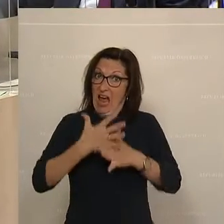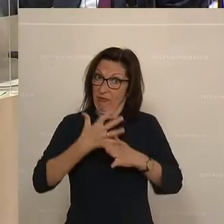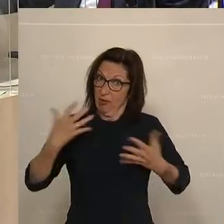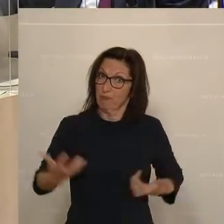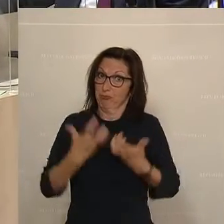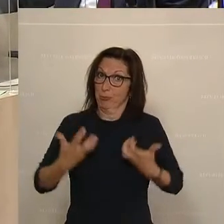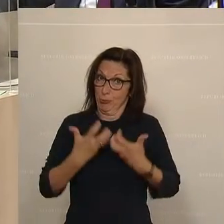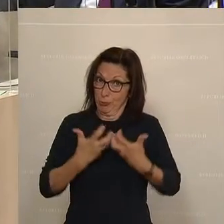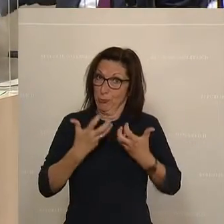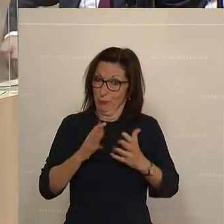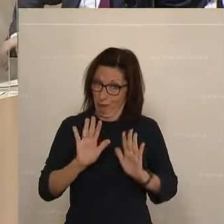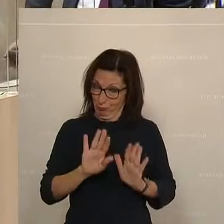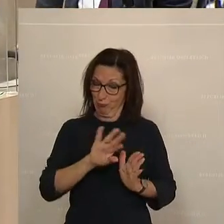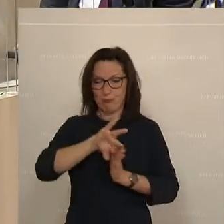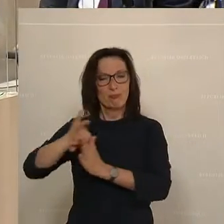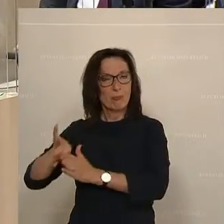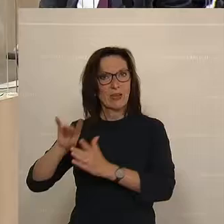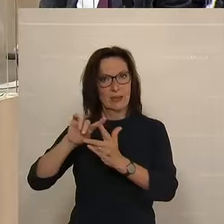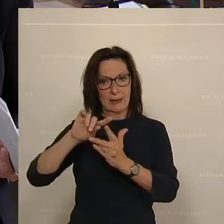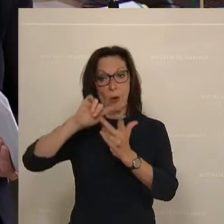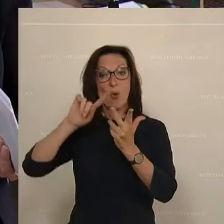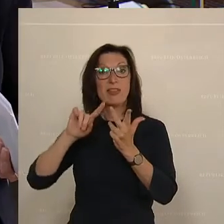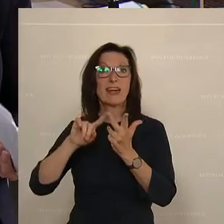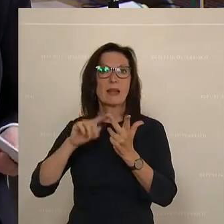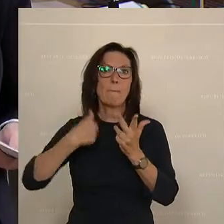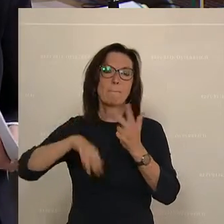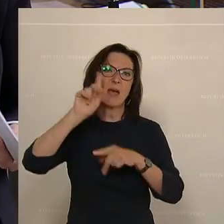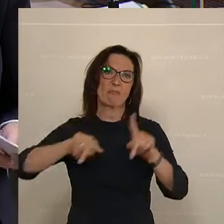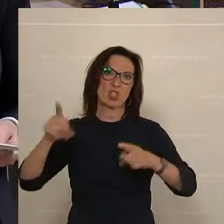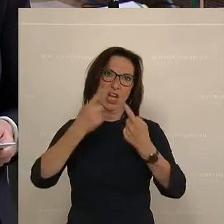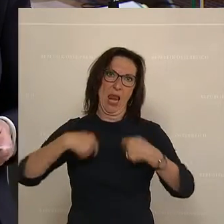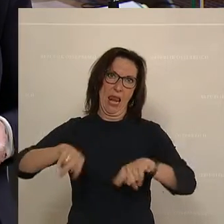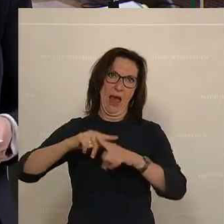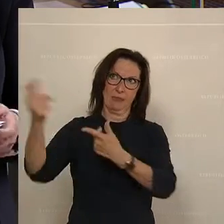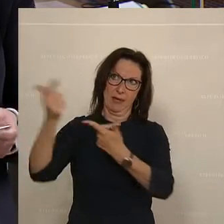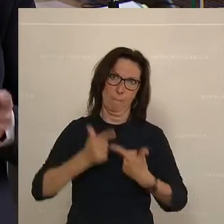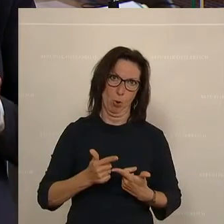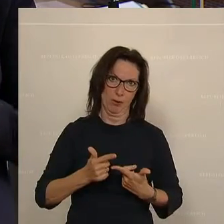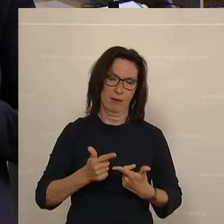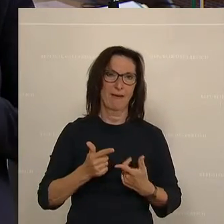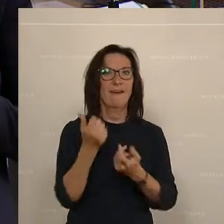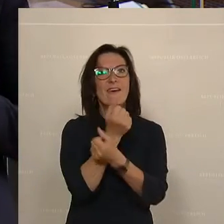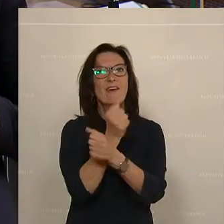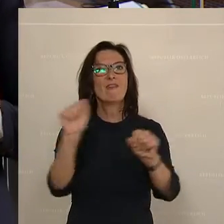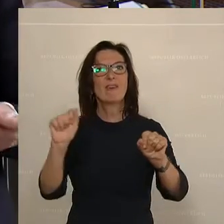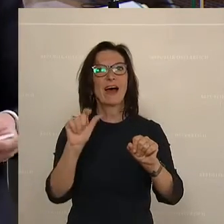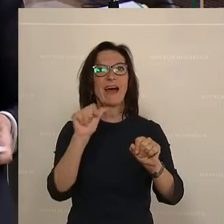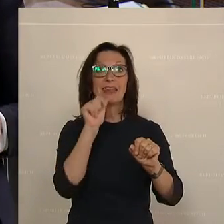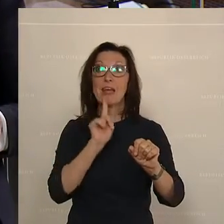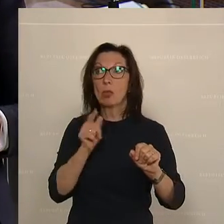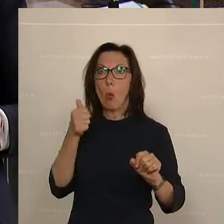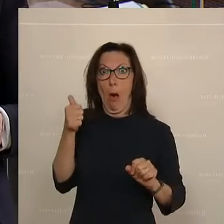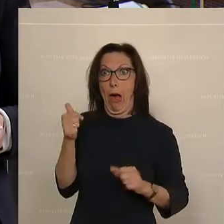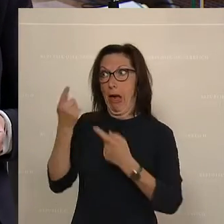Und die dritte Säule ist diversifizieren. Freiheit heißt auch, nicht von einem einzelnen Partner